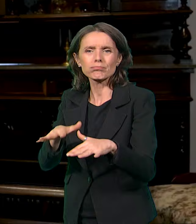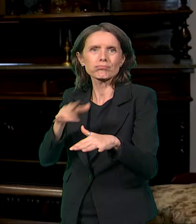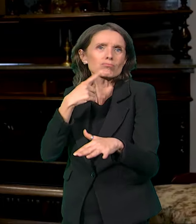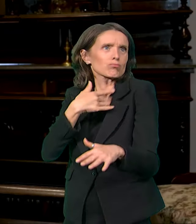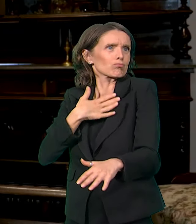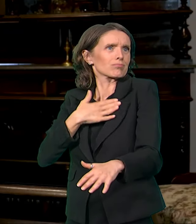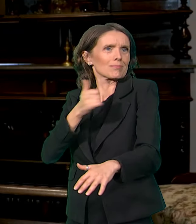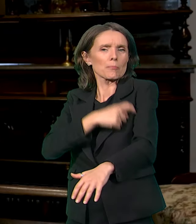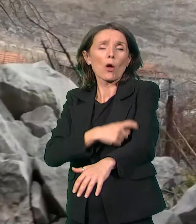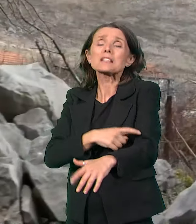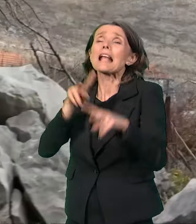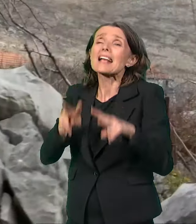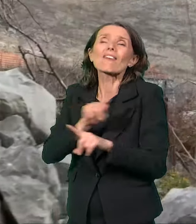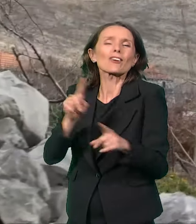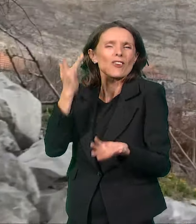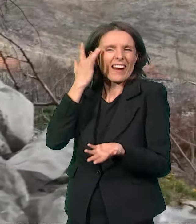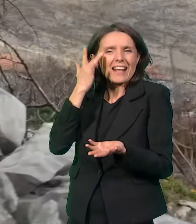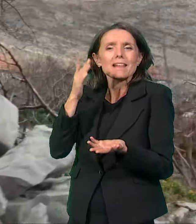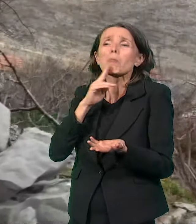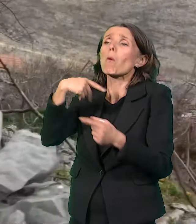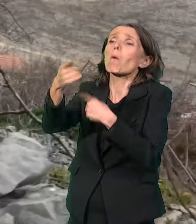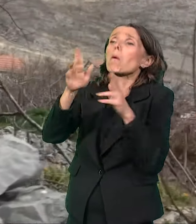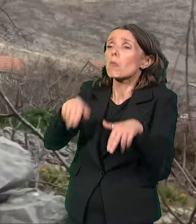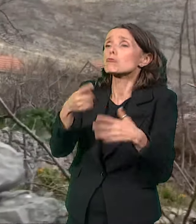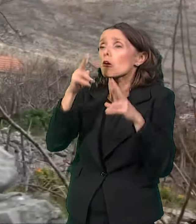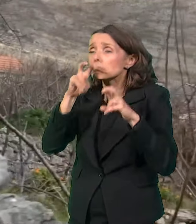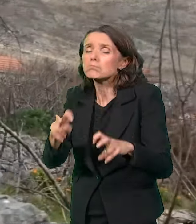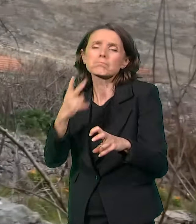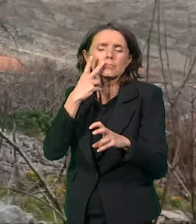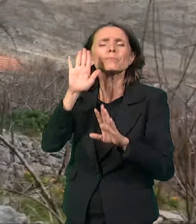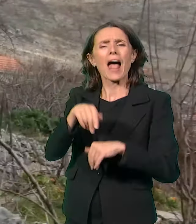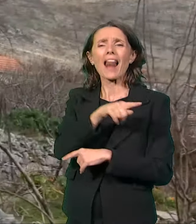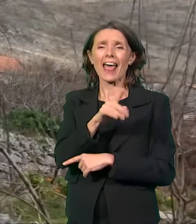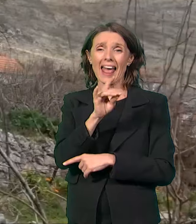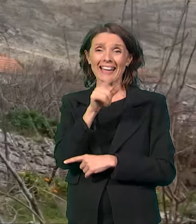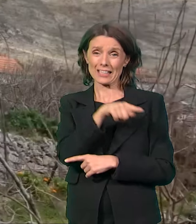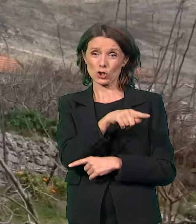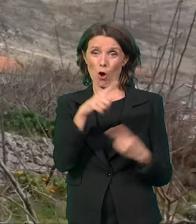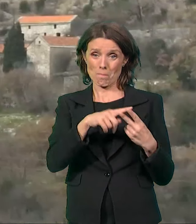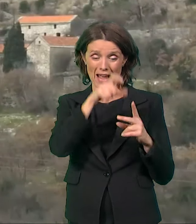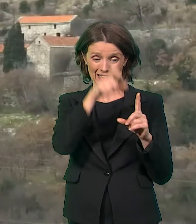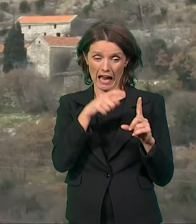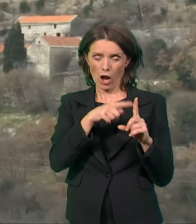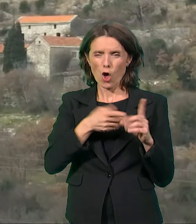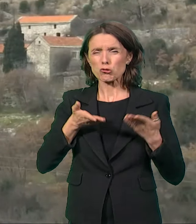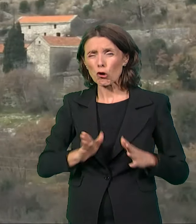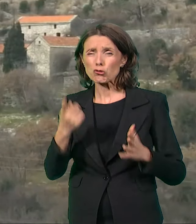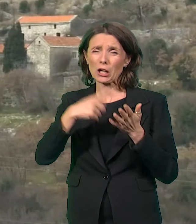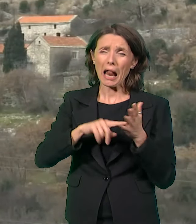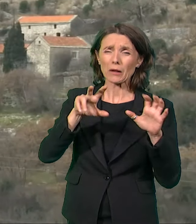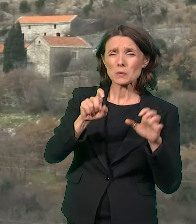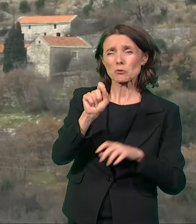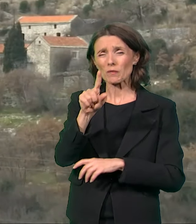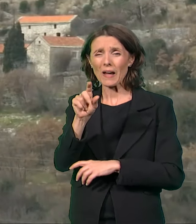istraživanja. Svakako Ristuparanos, stariji je rođen u Starom slanom, otprilike oko 1812-1813. godine